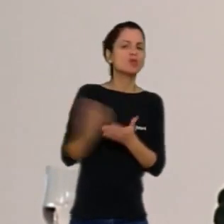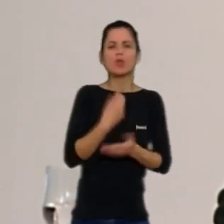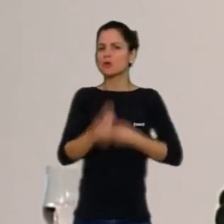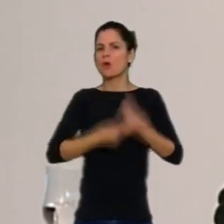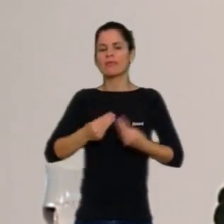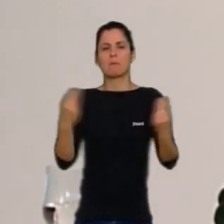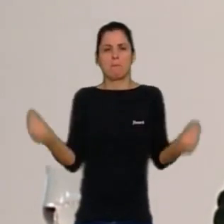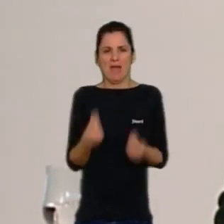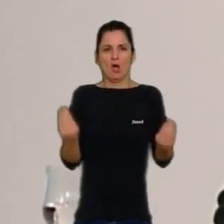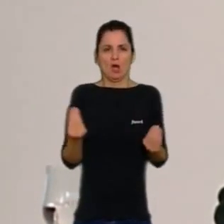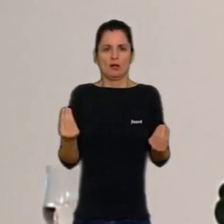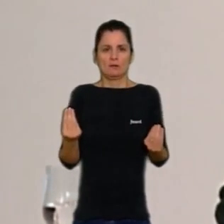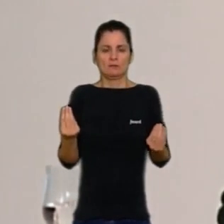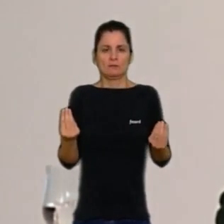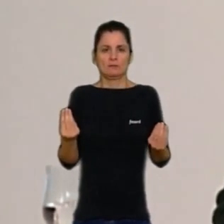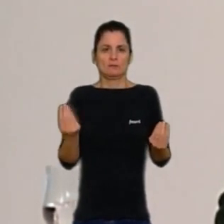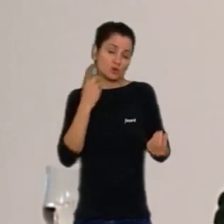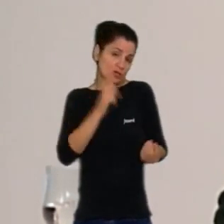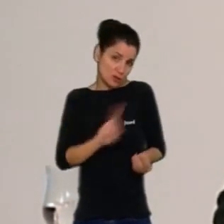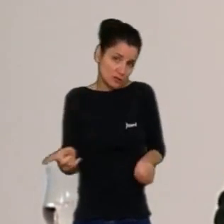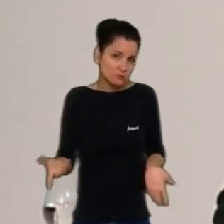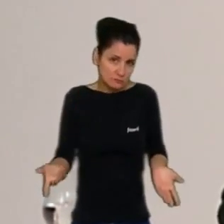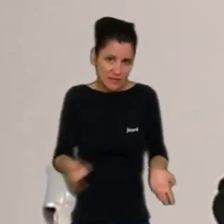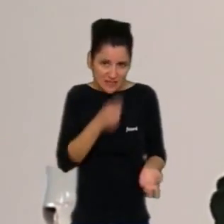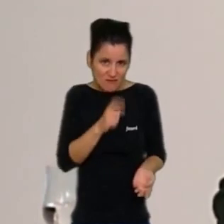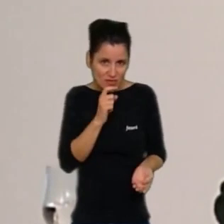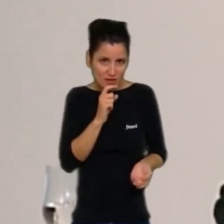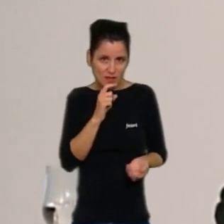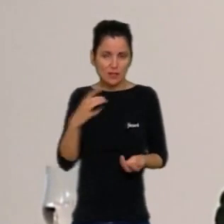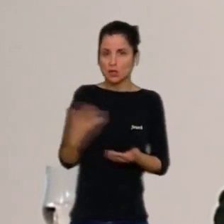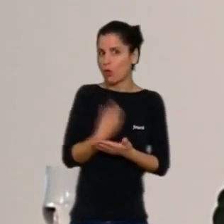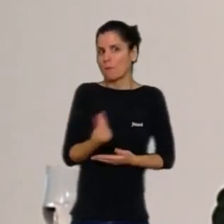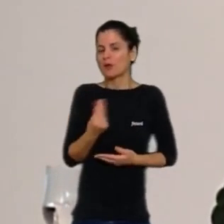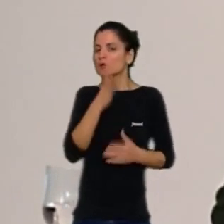pues home, jo crec que no. Perquè és difícil fer-ho tot millor, no?